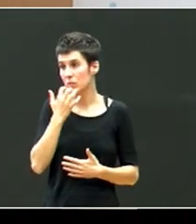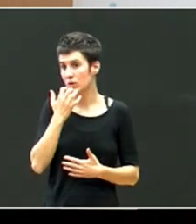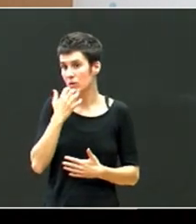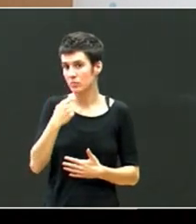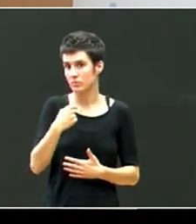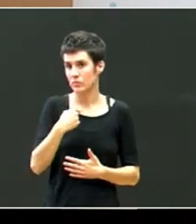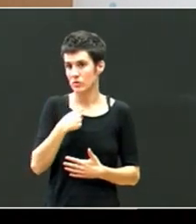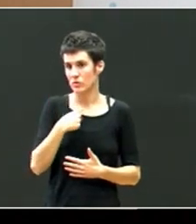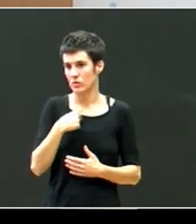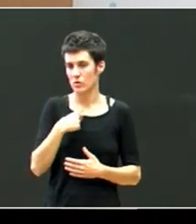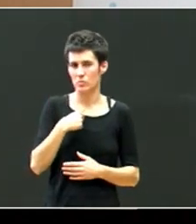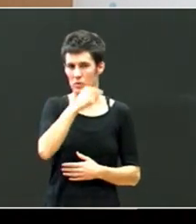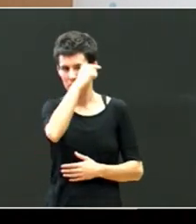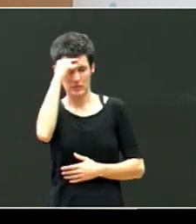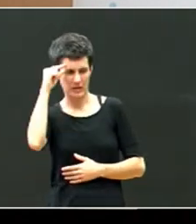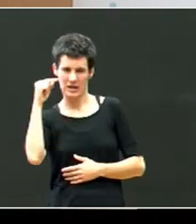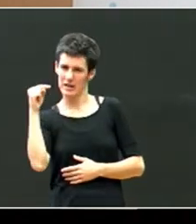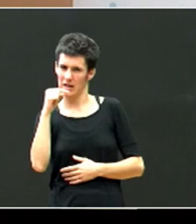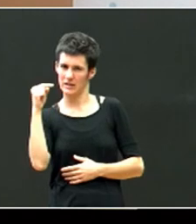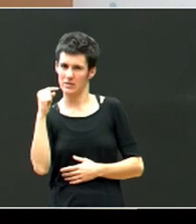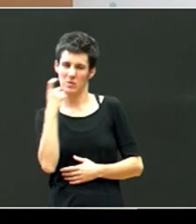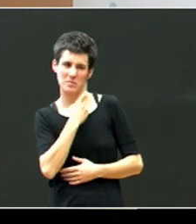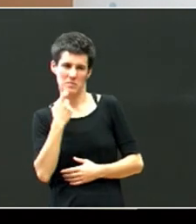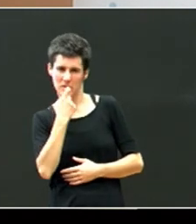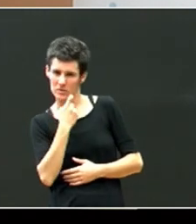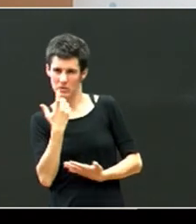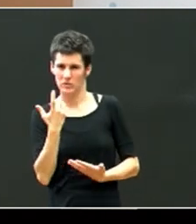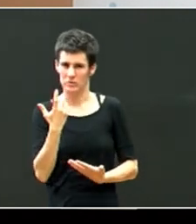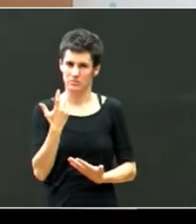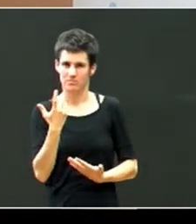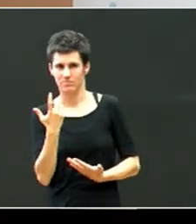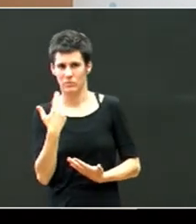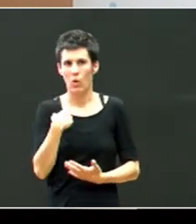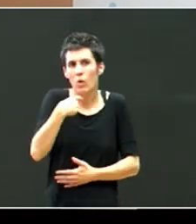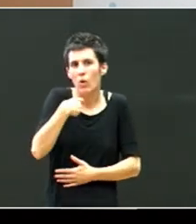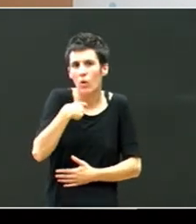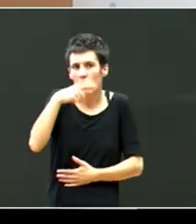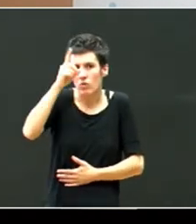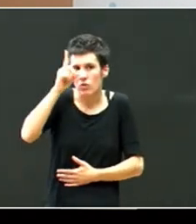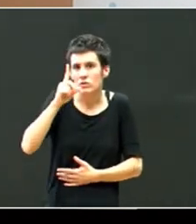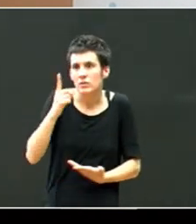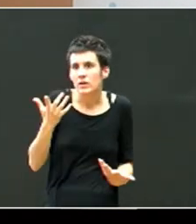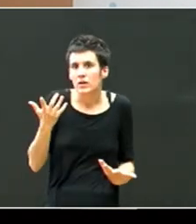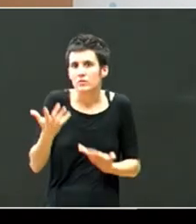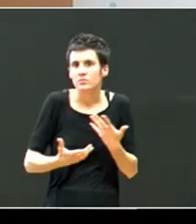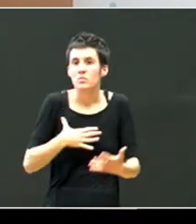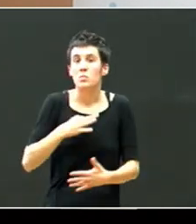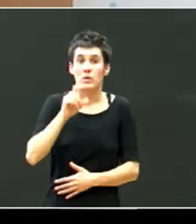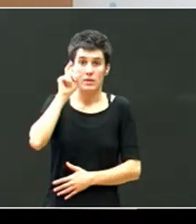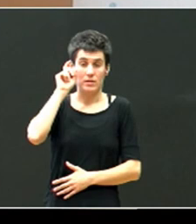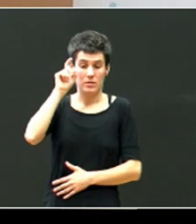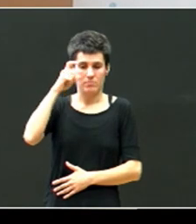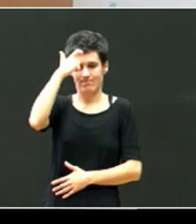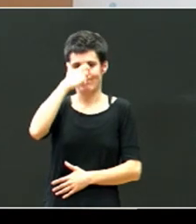aurreiritzi, okerrak, mitoak, ez jakitzea, hori izan leike, oztopo bat irakasle baten dako,